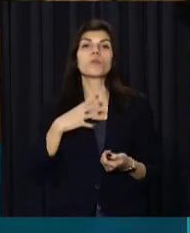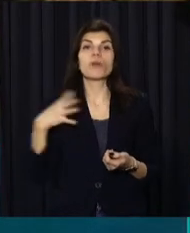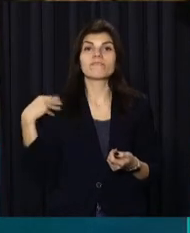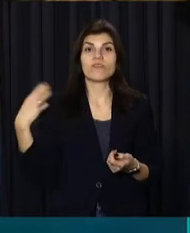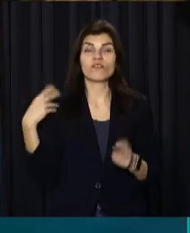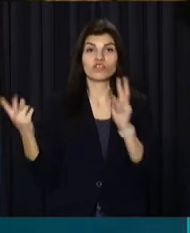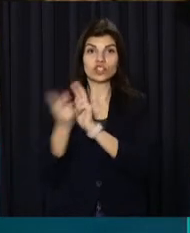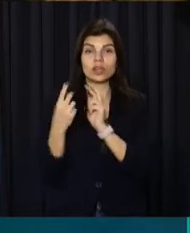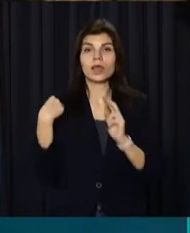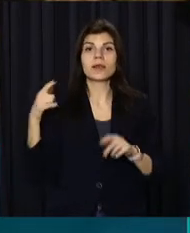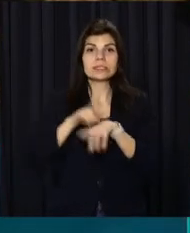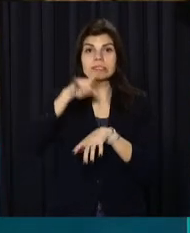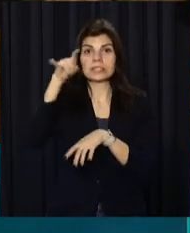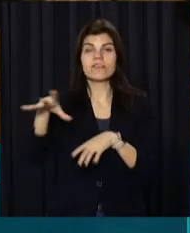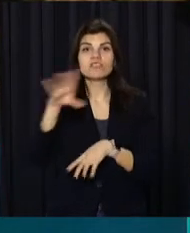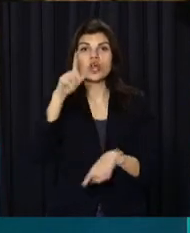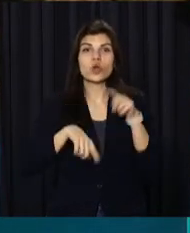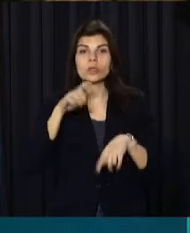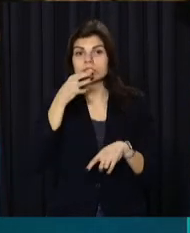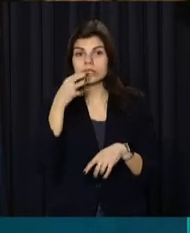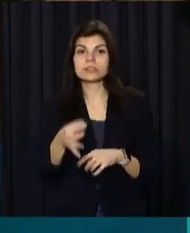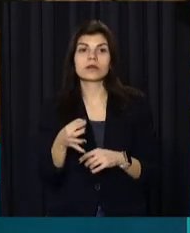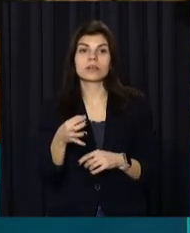на самоліті, всі рівники сказали,